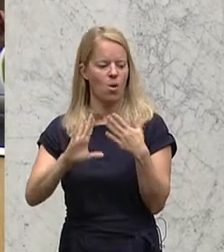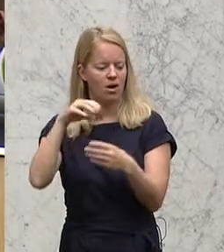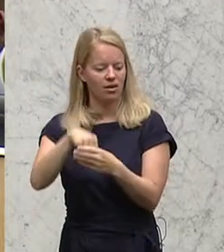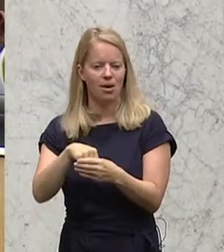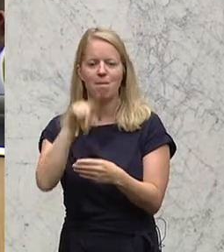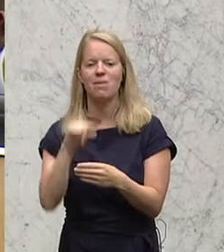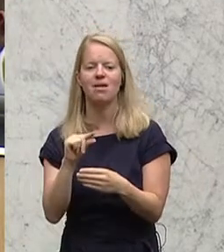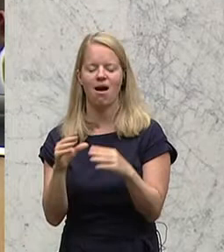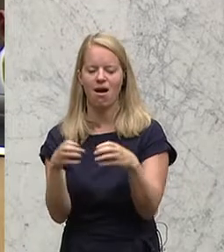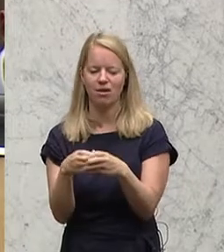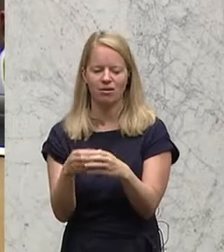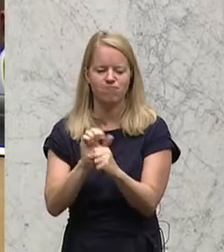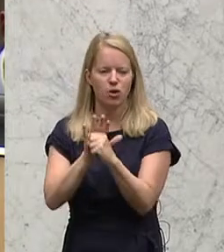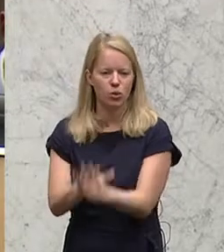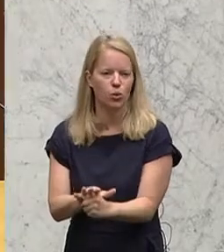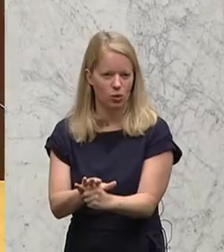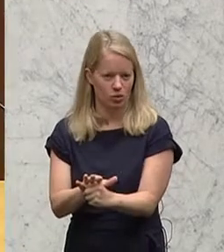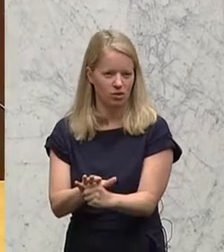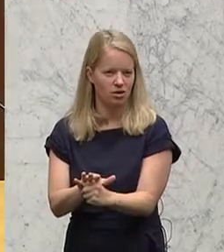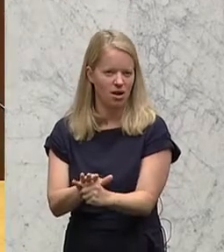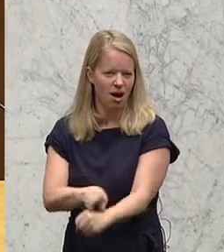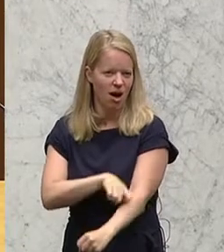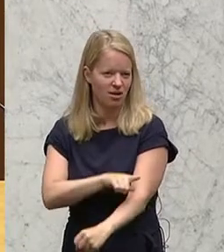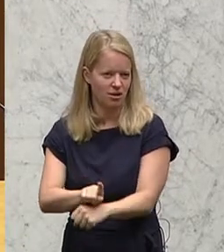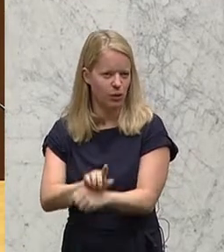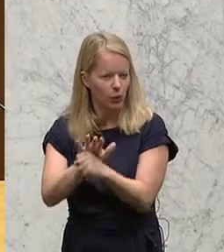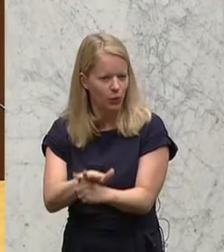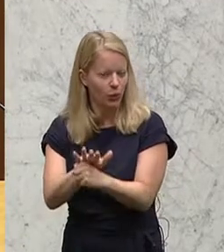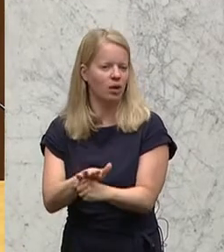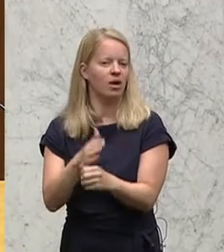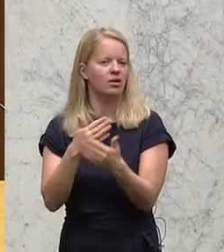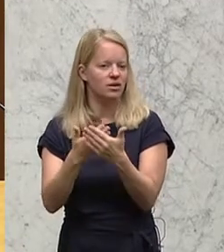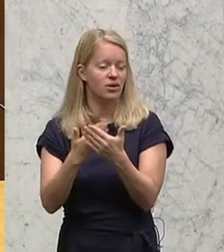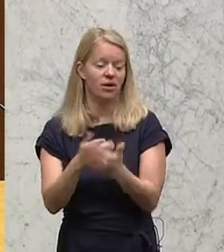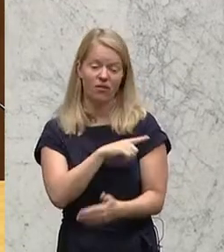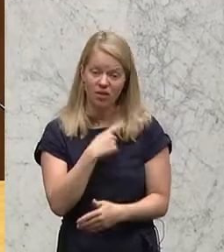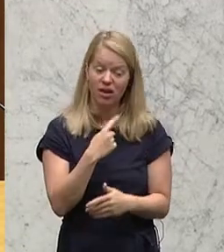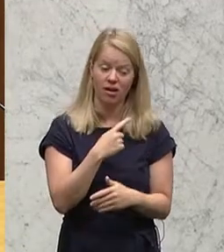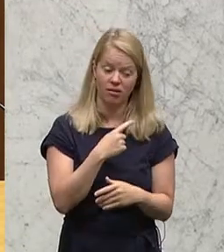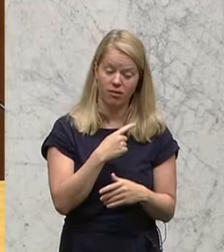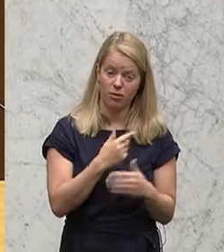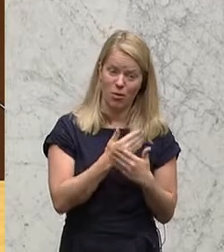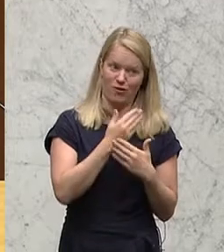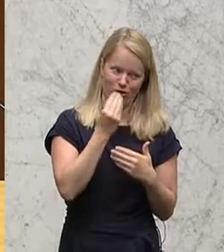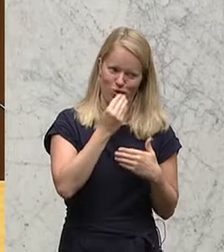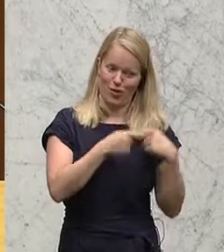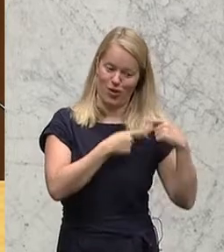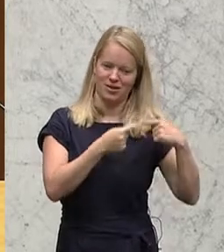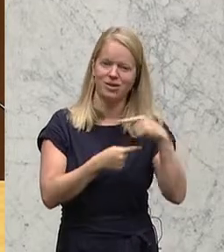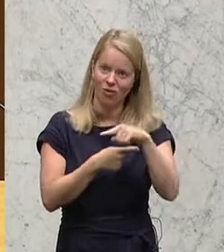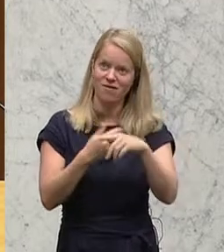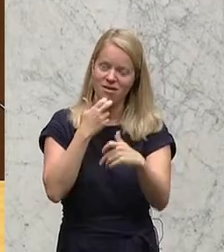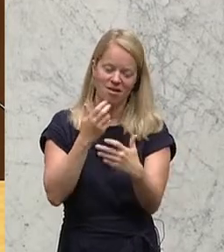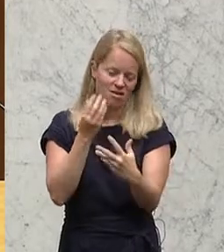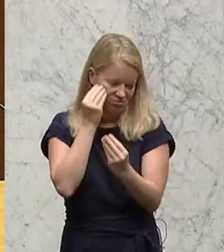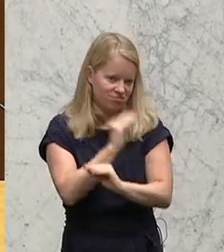wollte er uns Jüngeren weitergeben. Ich selbst gehöre ja noch der Generation an, die das Trennende der Brennergrenze